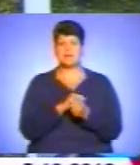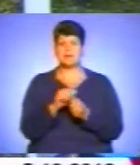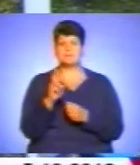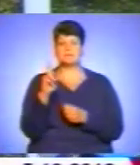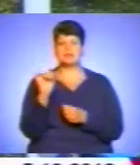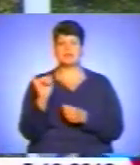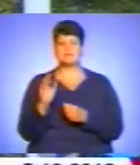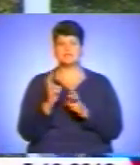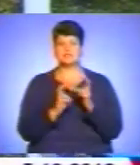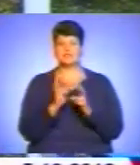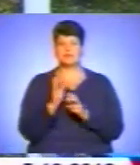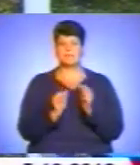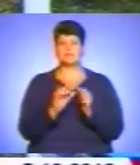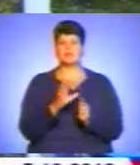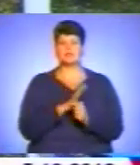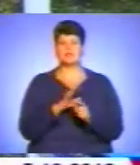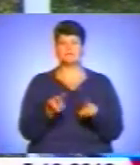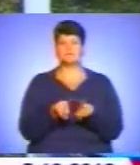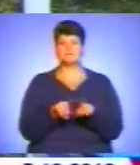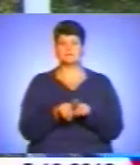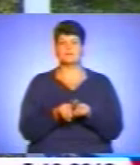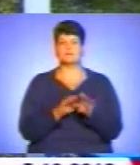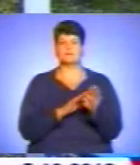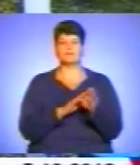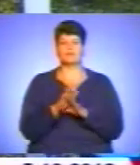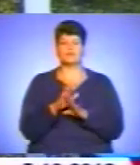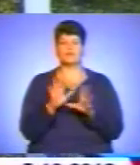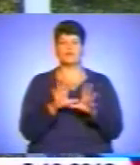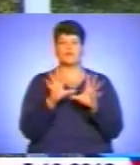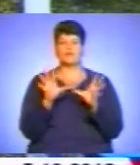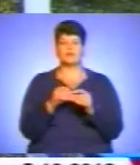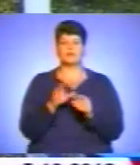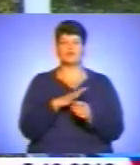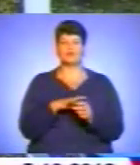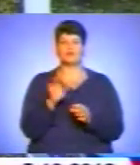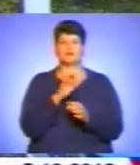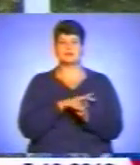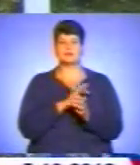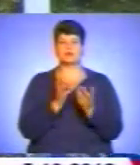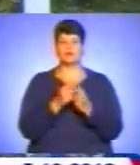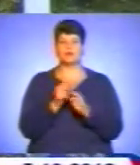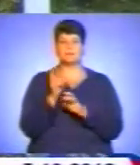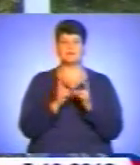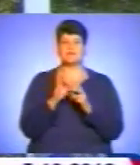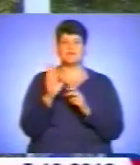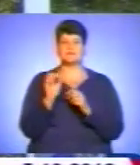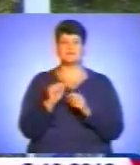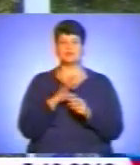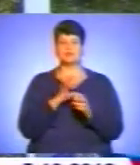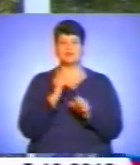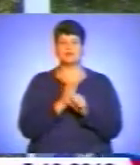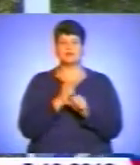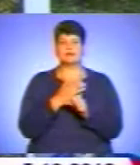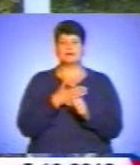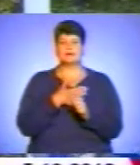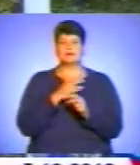повністю все було використано за рахунок підприємства. Було задіяні наші працівники, які